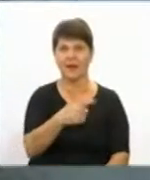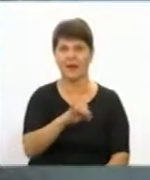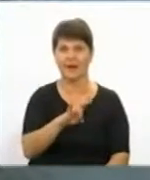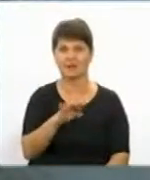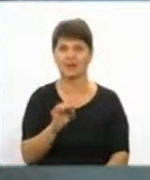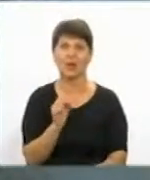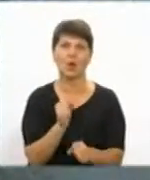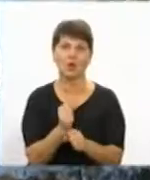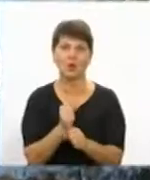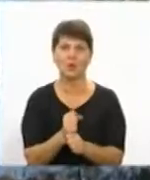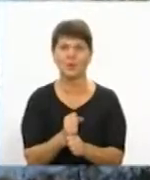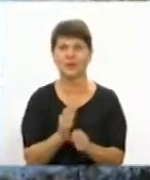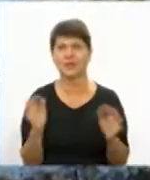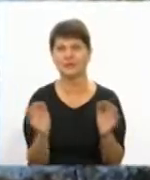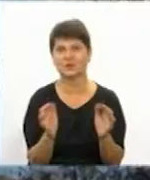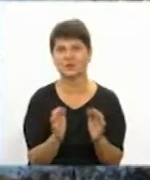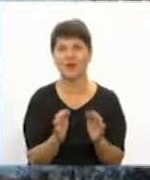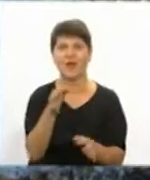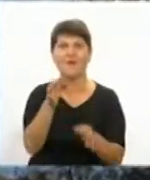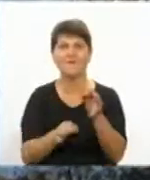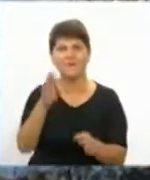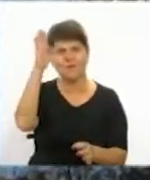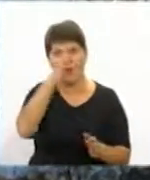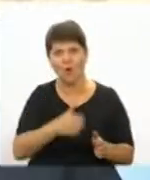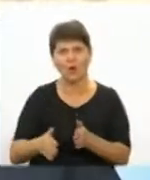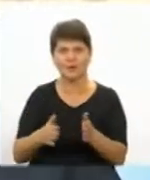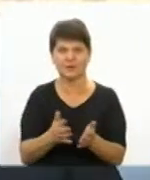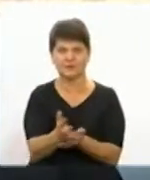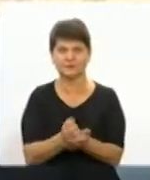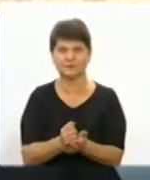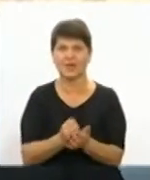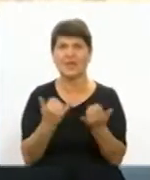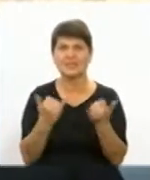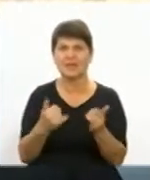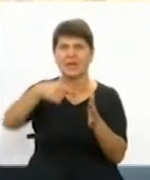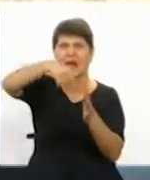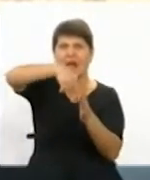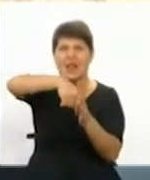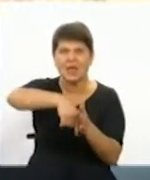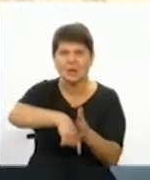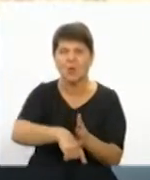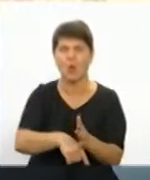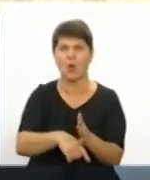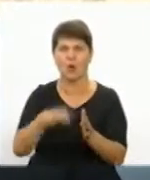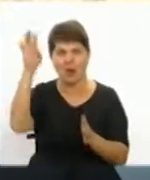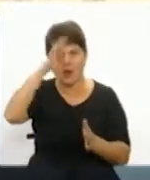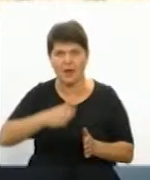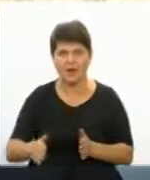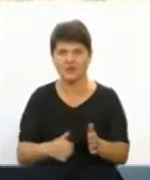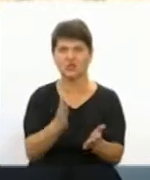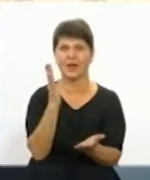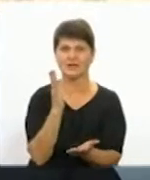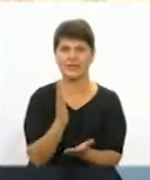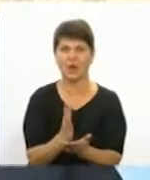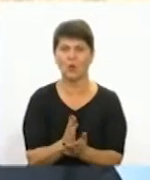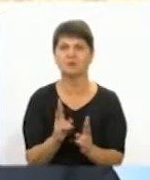роблять це для збереження водних біоресурсів. Це саме глибока точка річки. Вона знаходиться,